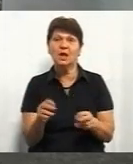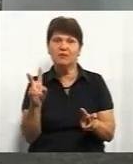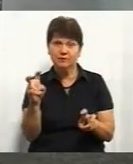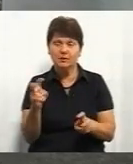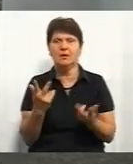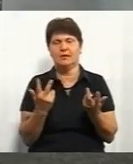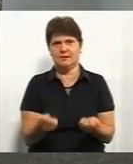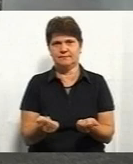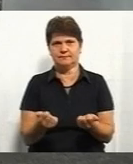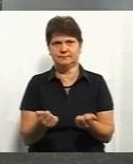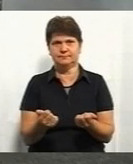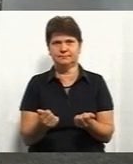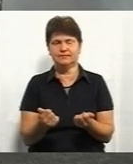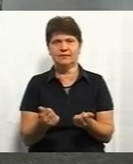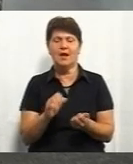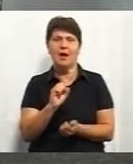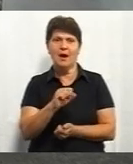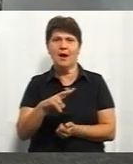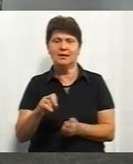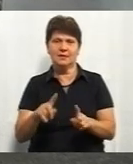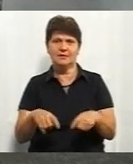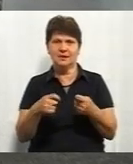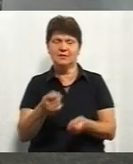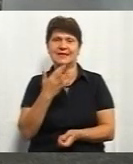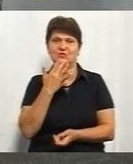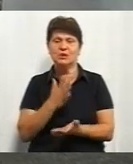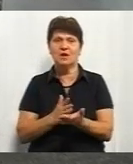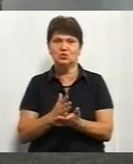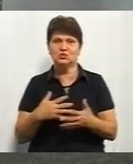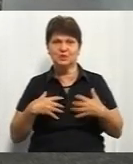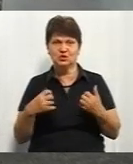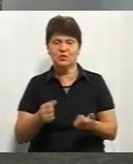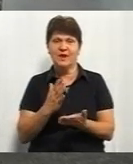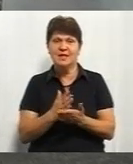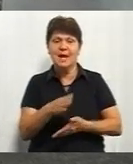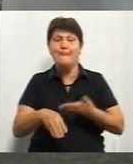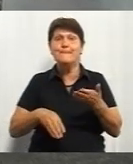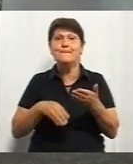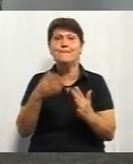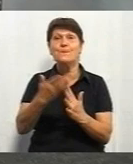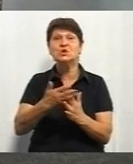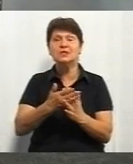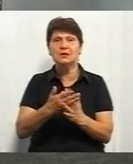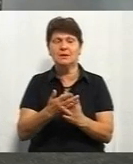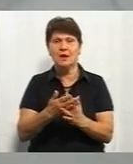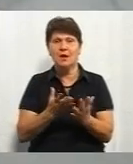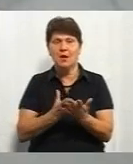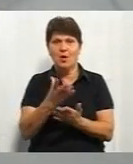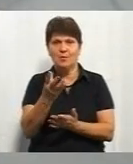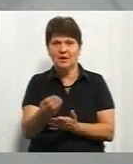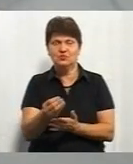а вона дає за... Тобто Національна служба здоров'я, яка є посередником, оплачує пролікований випадок.